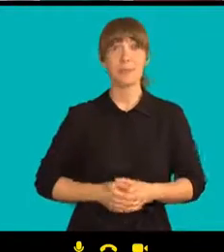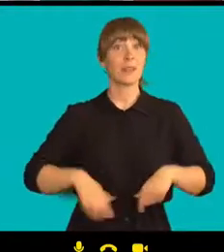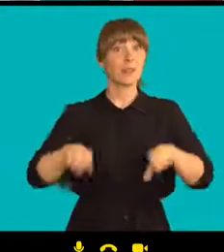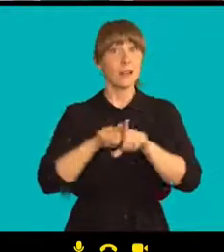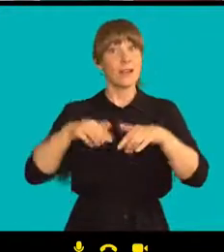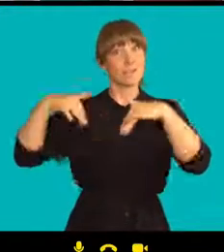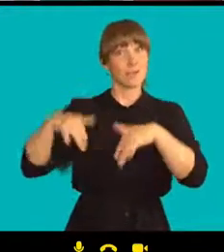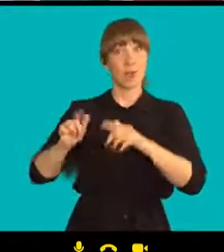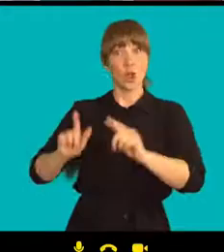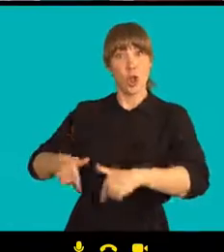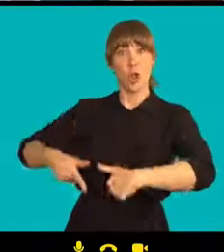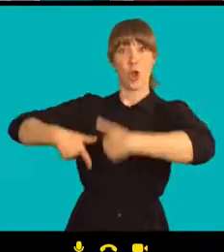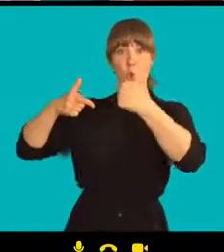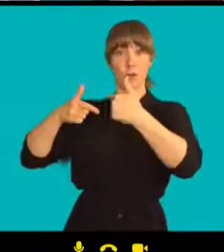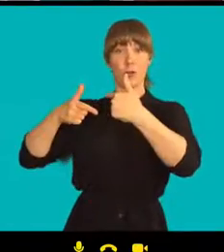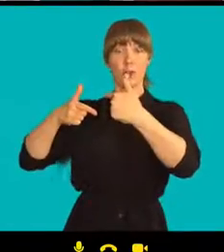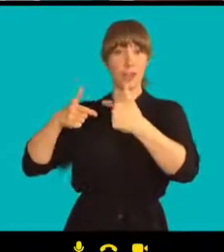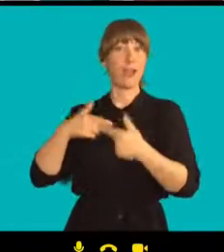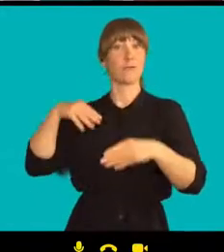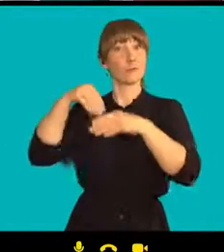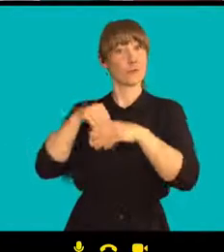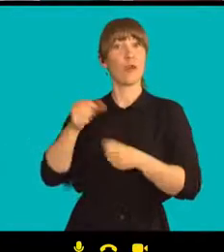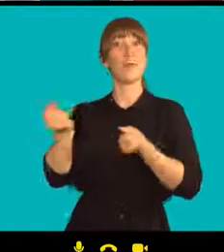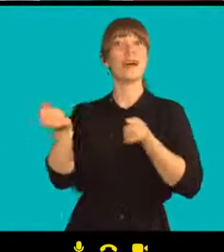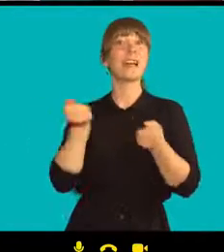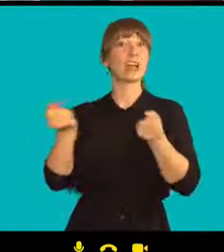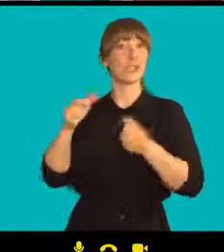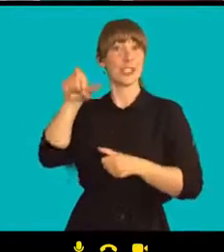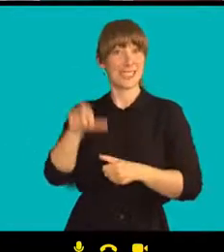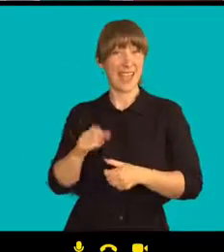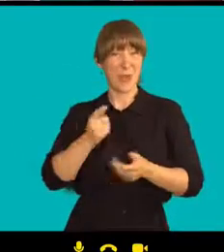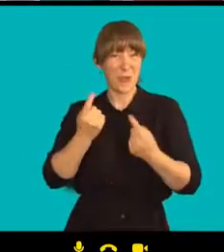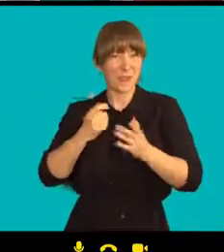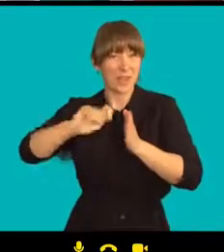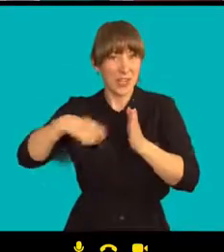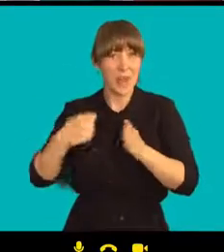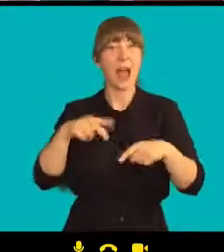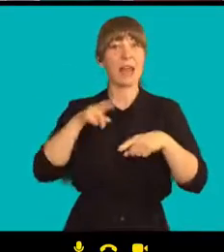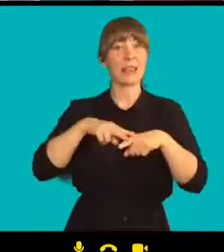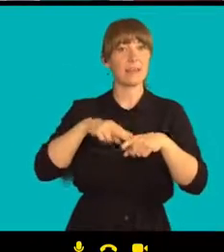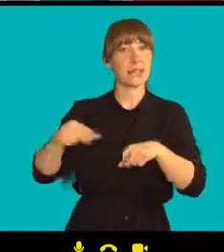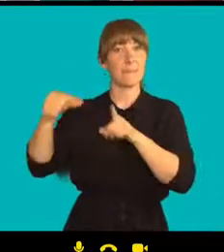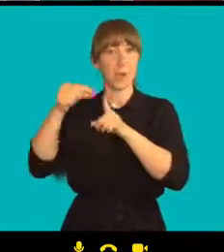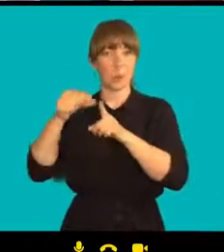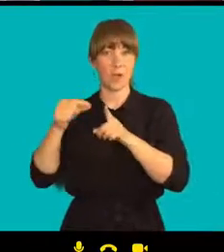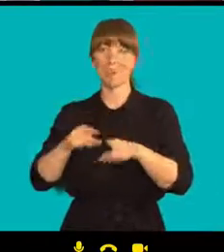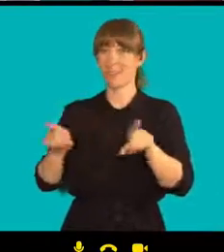připojil režisér filmu Alijaksej Palujan. Dobrý večer i vám přeju.